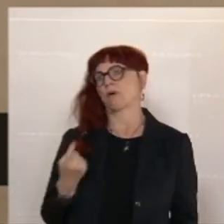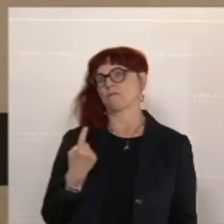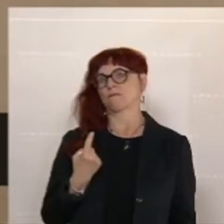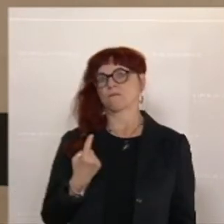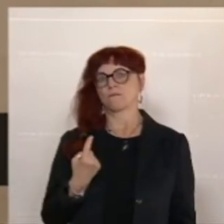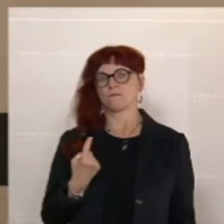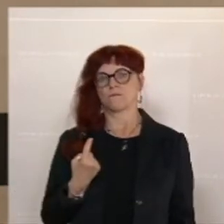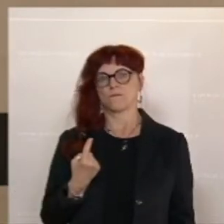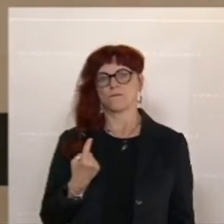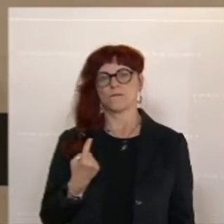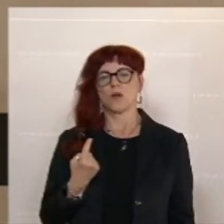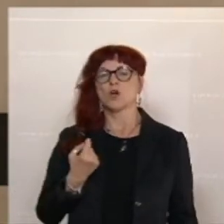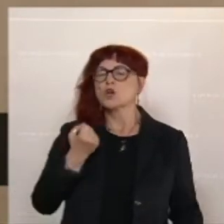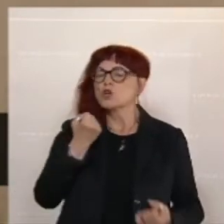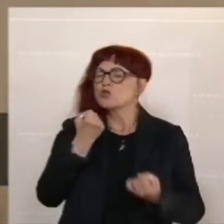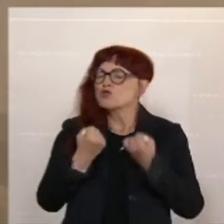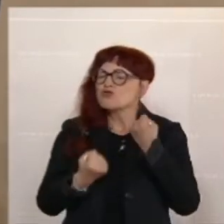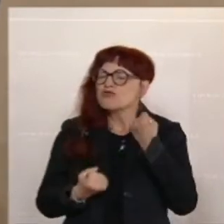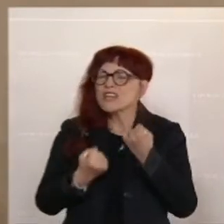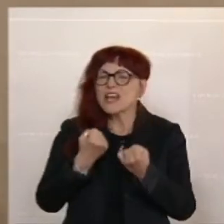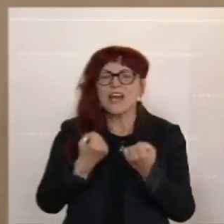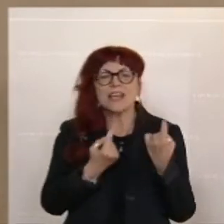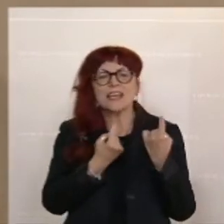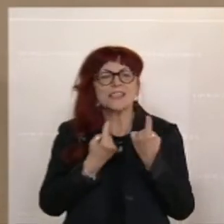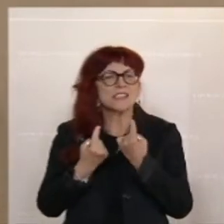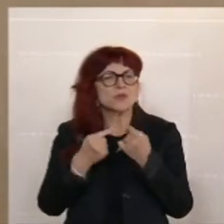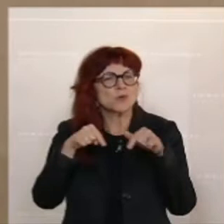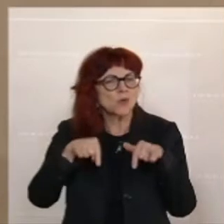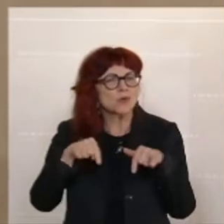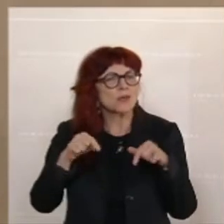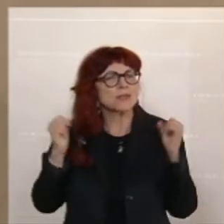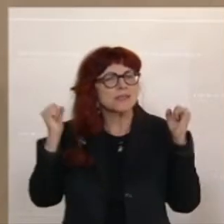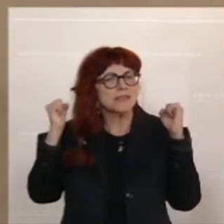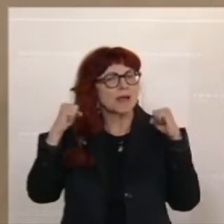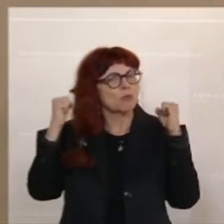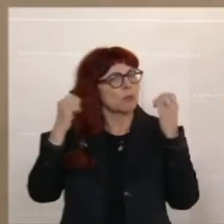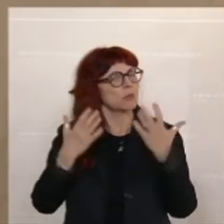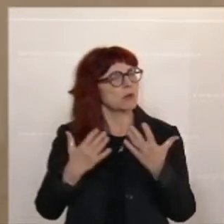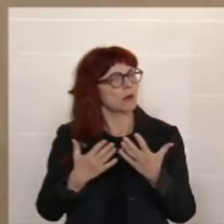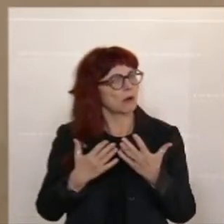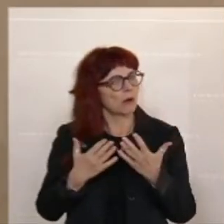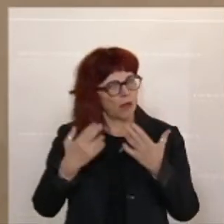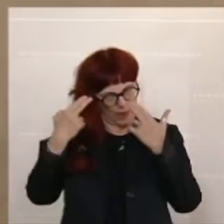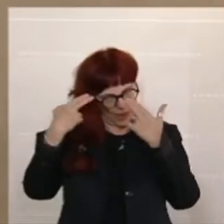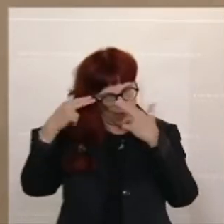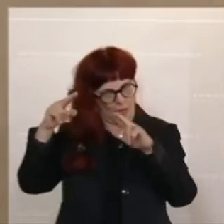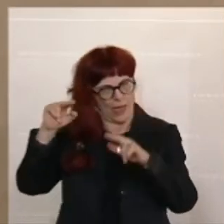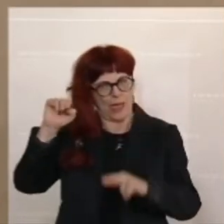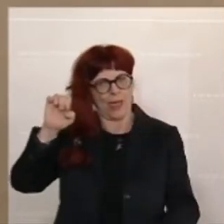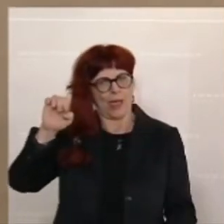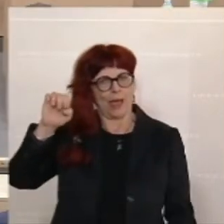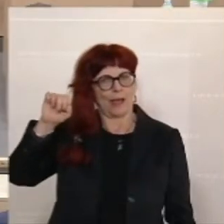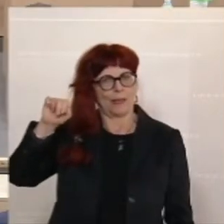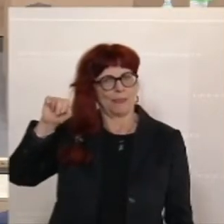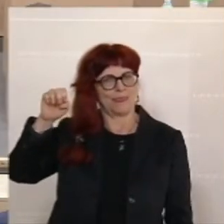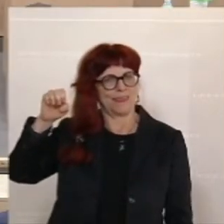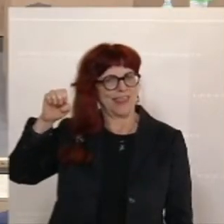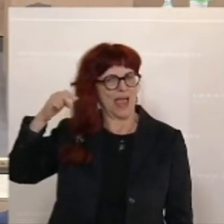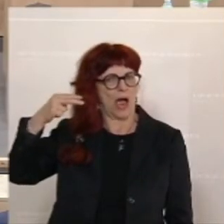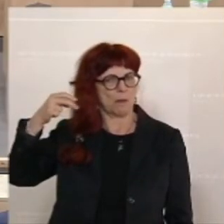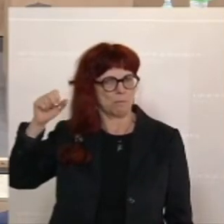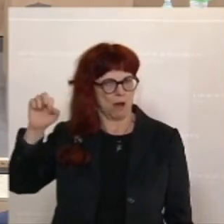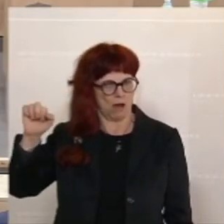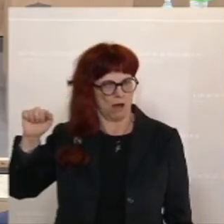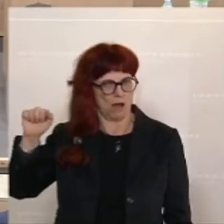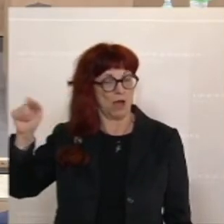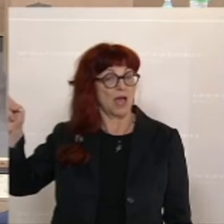In einer der schwierigsten Situationen dieser Republik hält der Herr Nehammer, und ich habe den Amtszettel jetzt bewusst weggelassen, weil